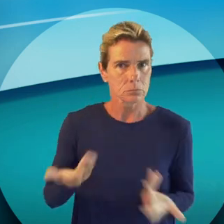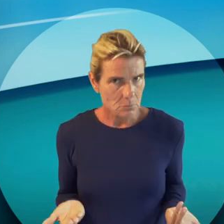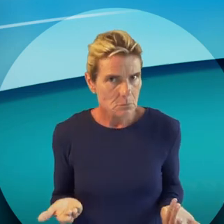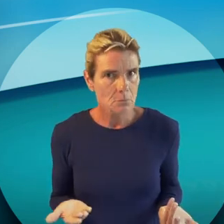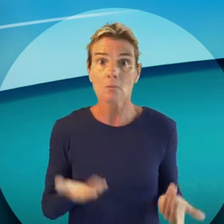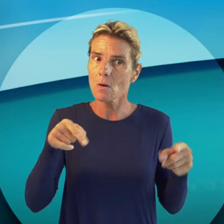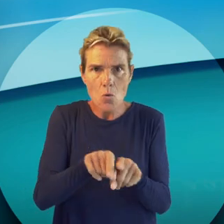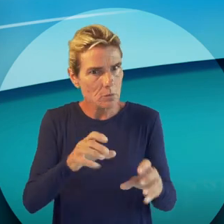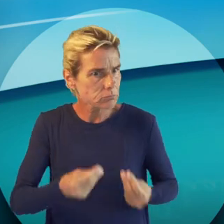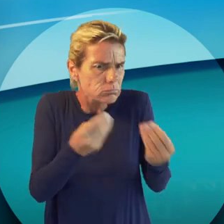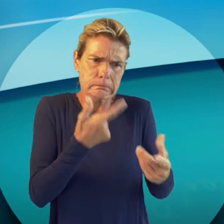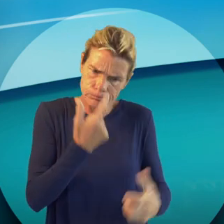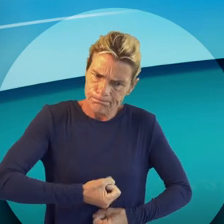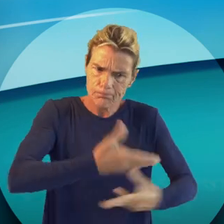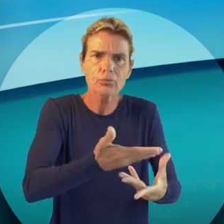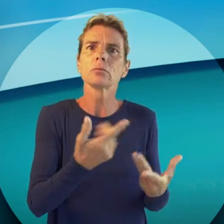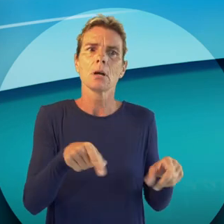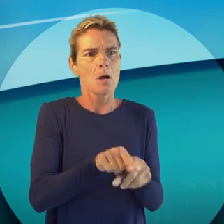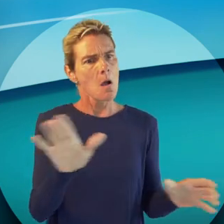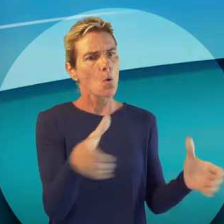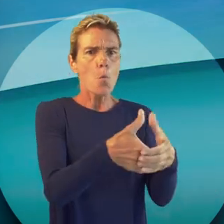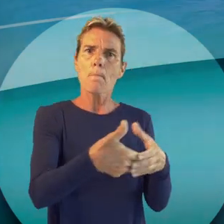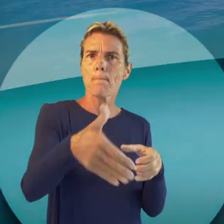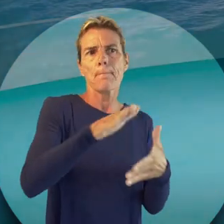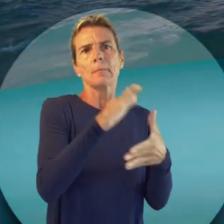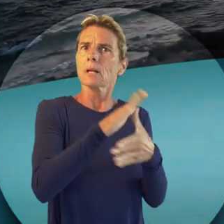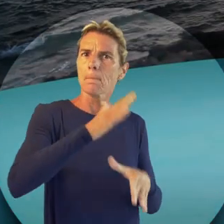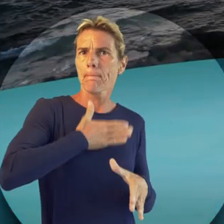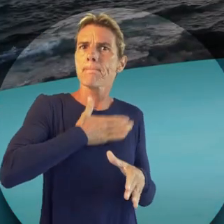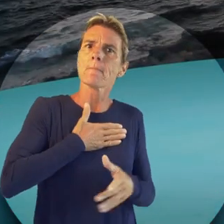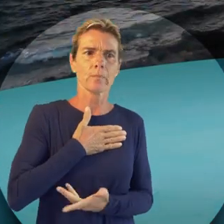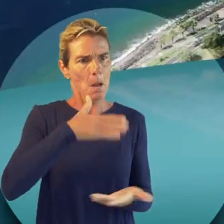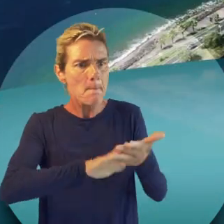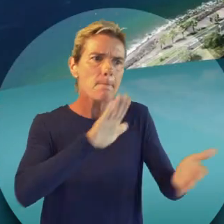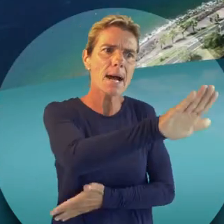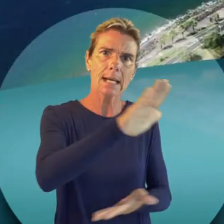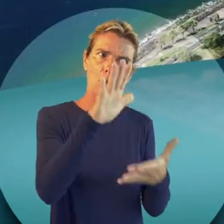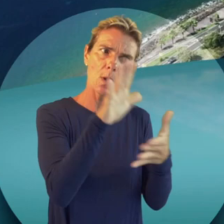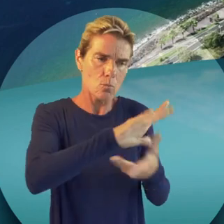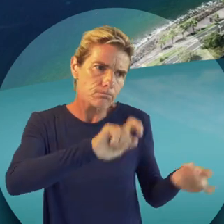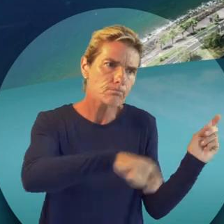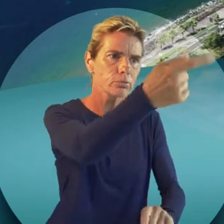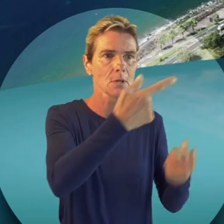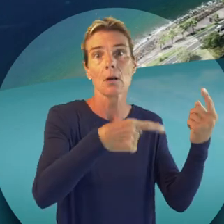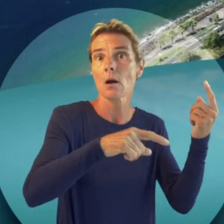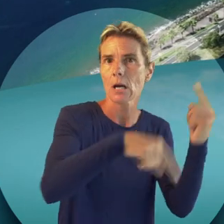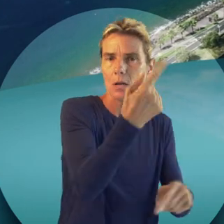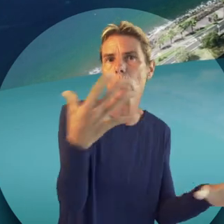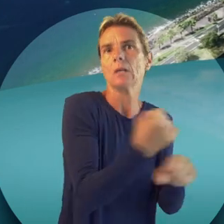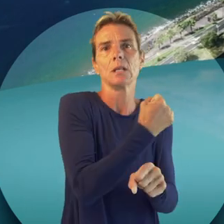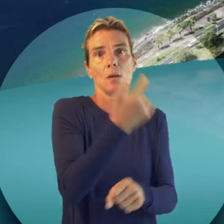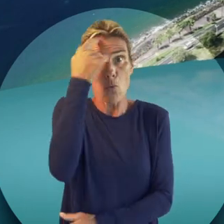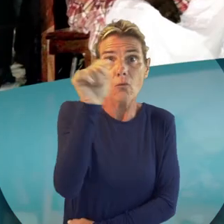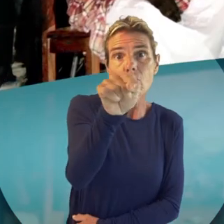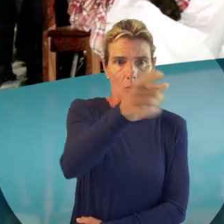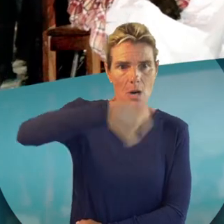allégeance. Et je leur réaffirme avec force. Mon seul parti,'est la Guadeloupe. Mon seul pari,'est réussir la Guadeloupe pour vous